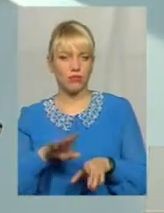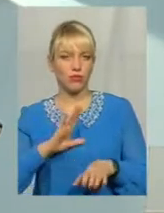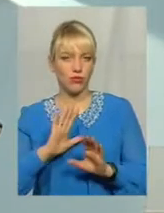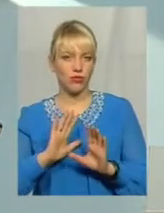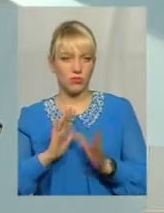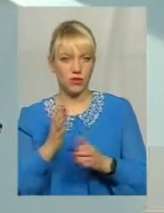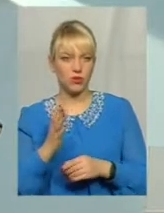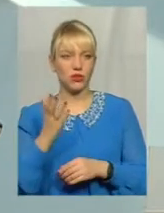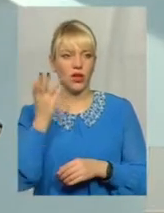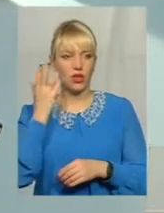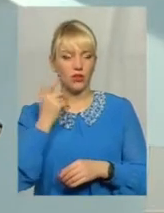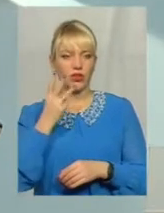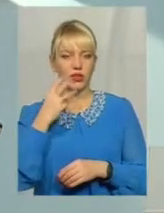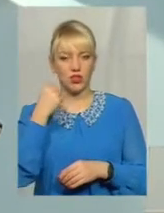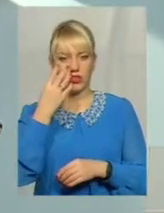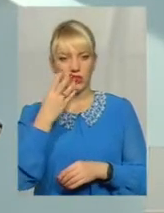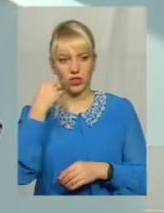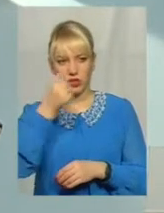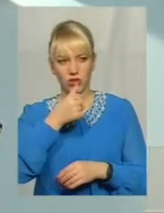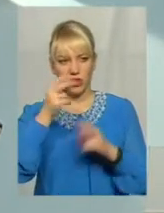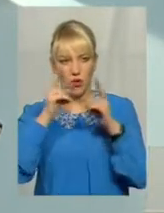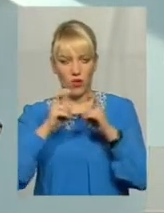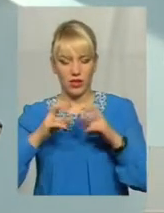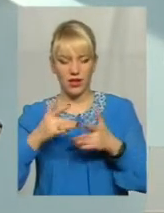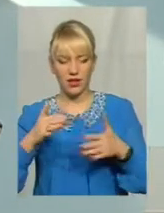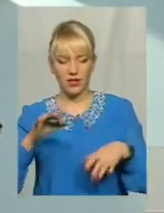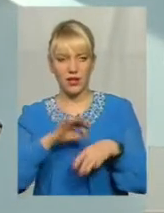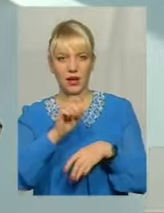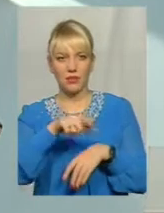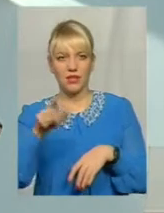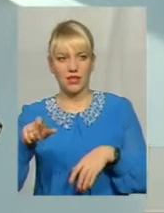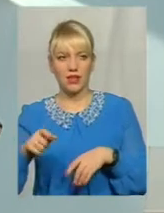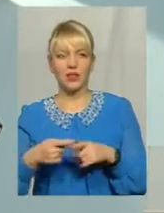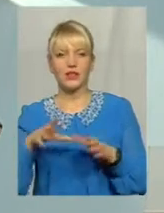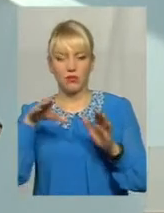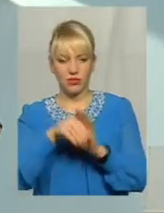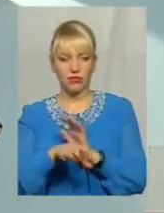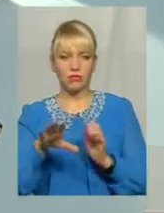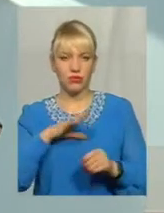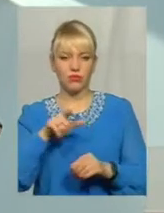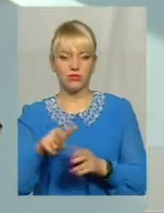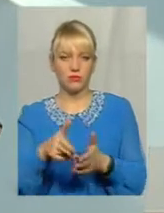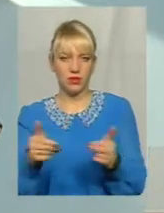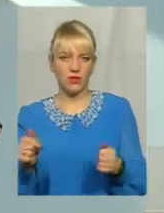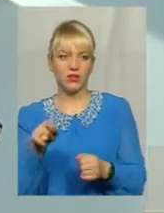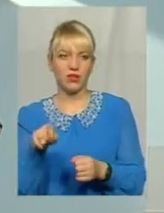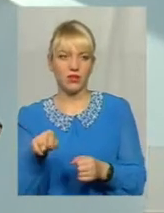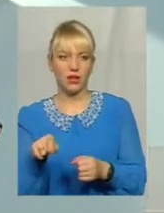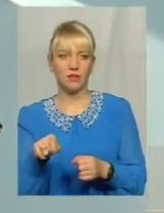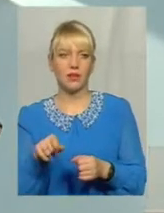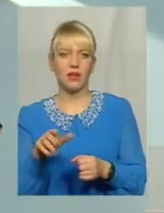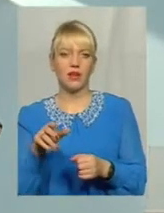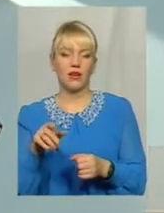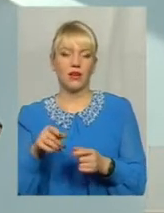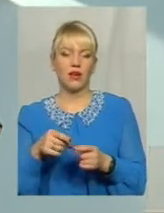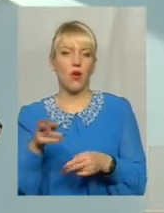Кілька, 3-4 роки тому Оглядали різних пацієнтів Оглядали в тому числі і її І було підтверджено, що там результат операції добрий